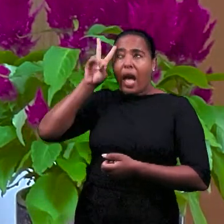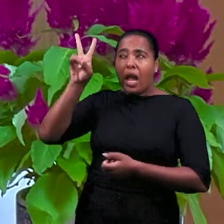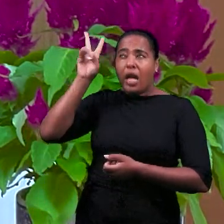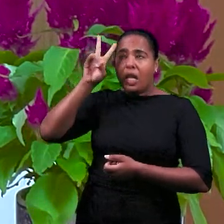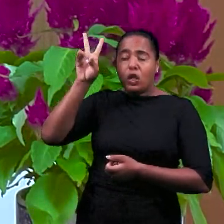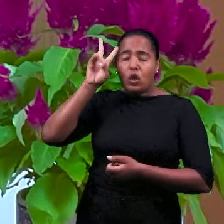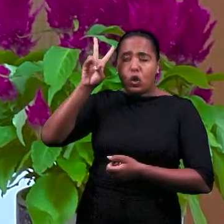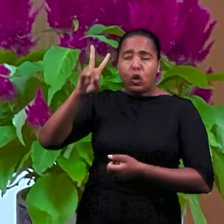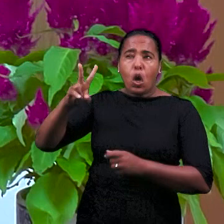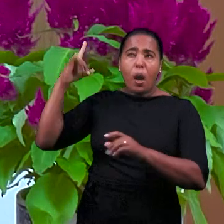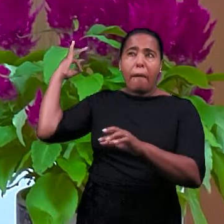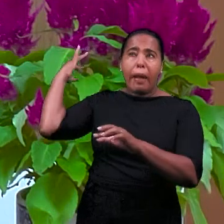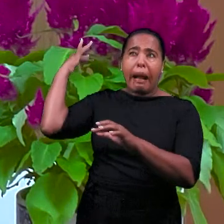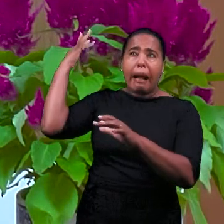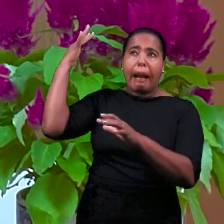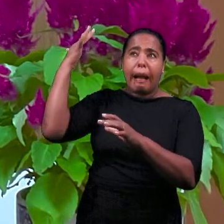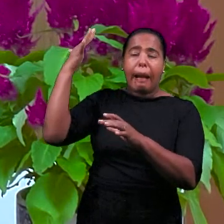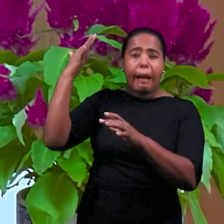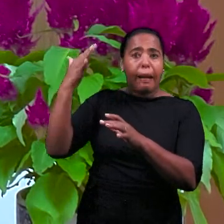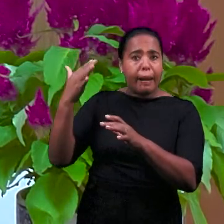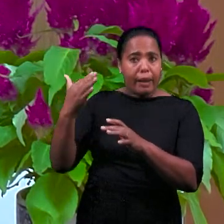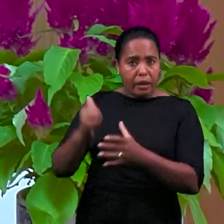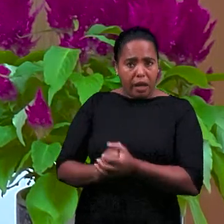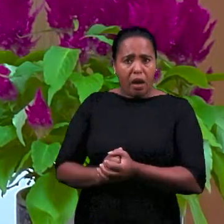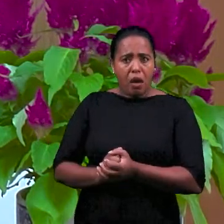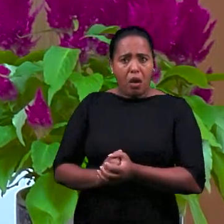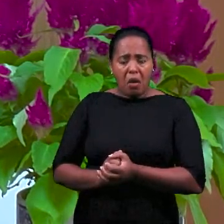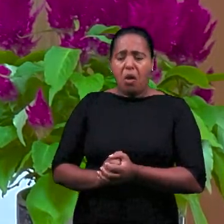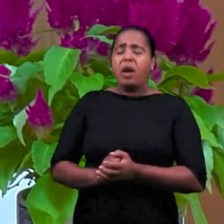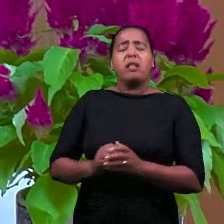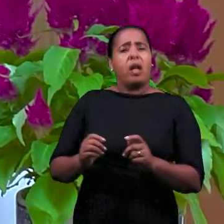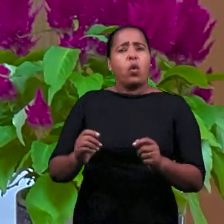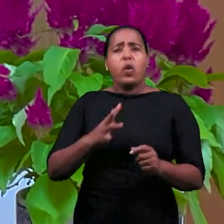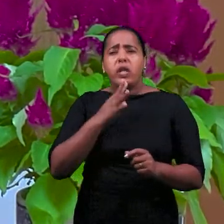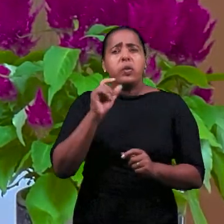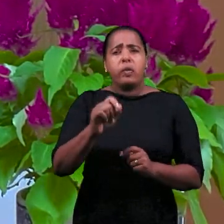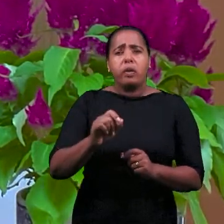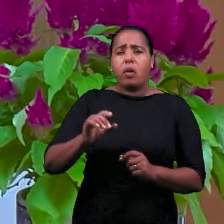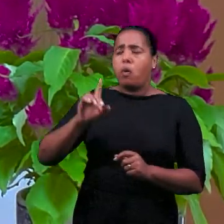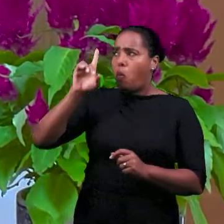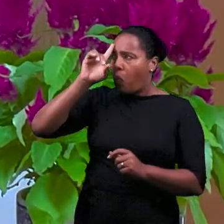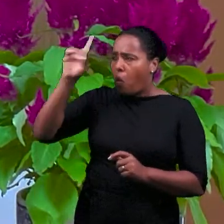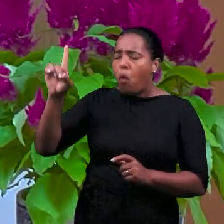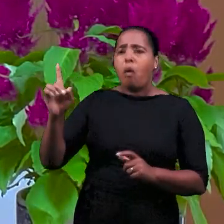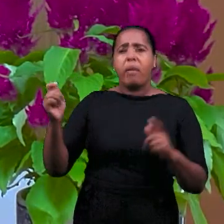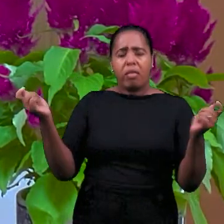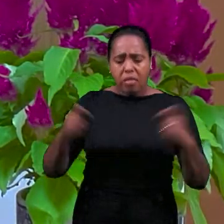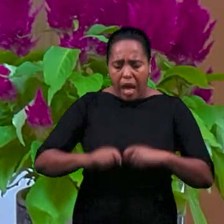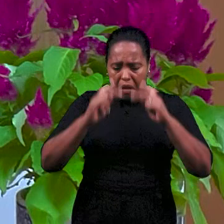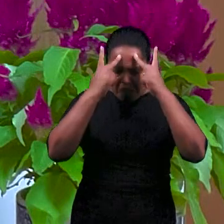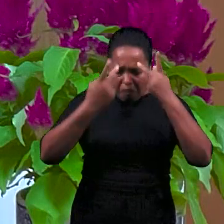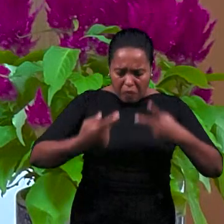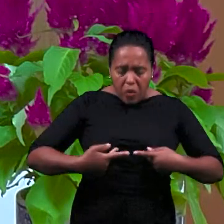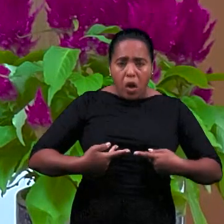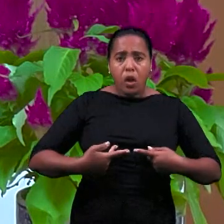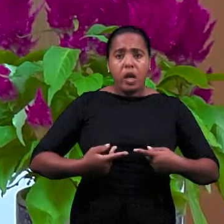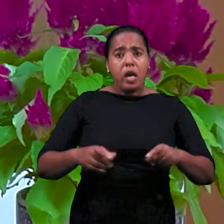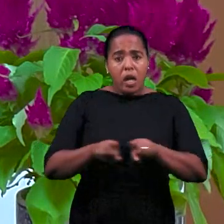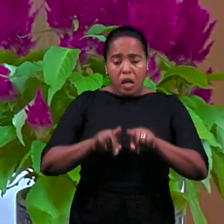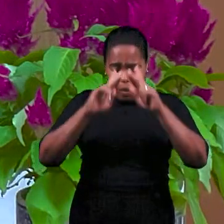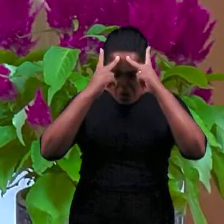для него стоическая была, где Бог человек, а человек это Бог, где Бог может быть